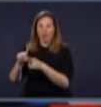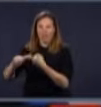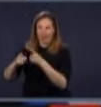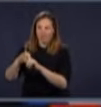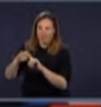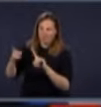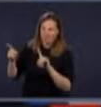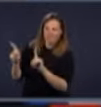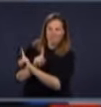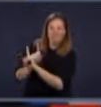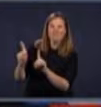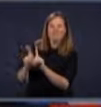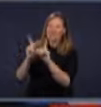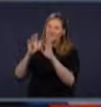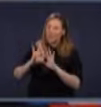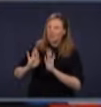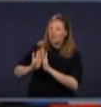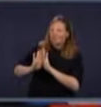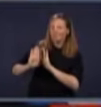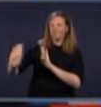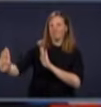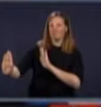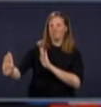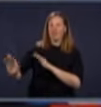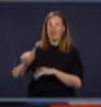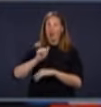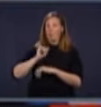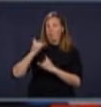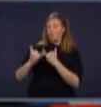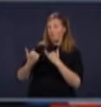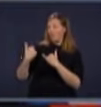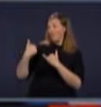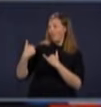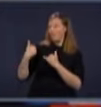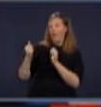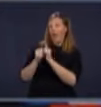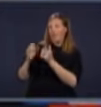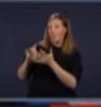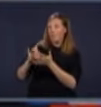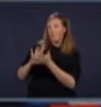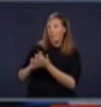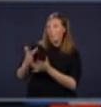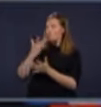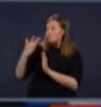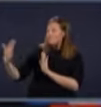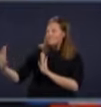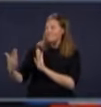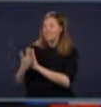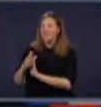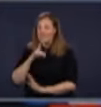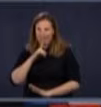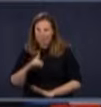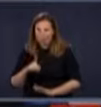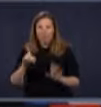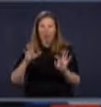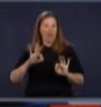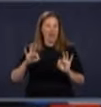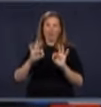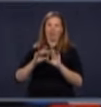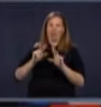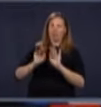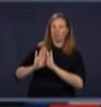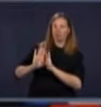2 m, là. Pour l'avoir expérimenté moi-même en fin de semaine, on a comme le goût, mais il faut faire attention. Un contact,